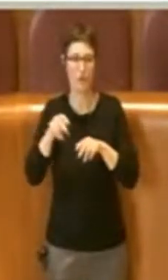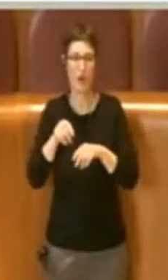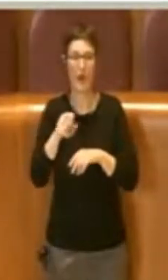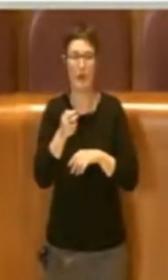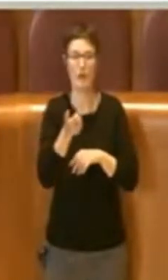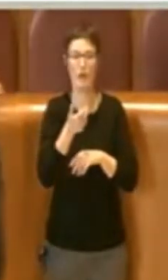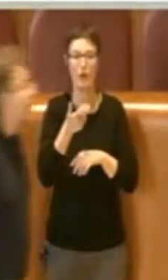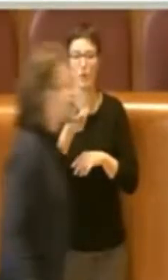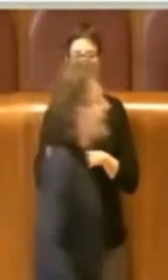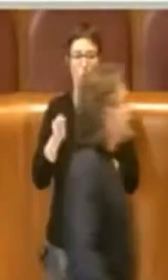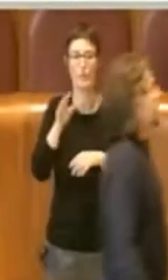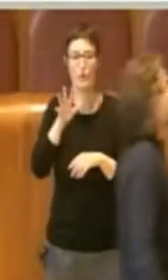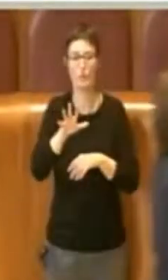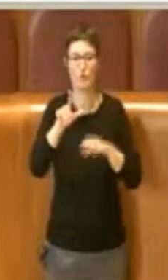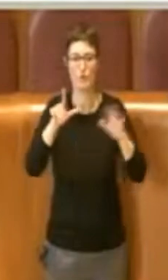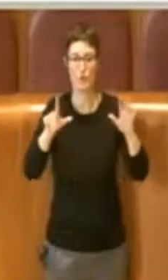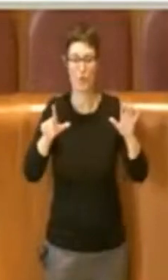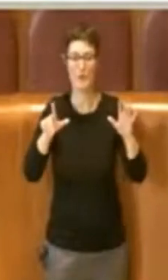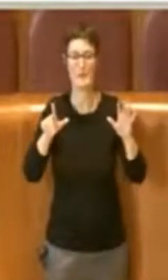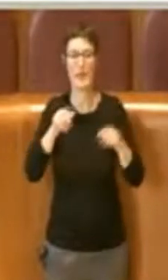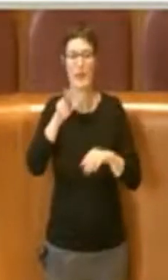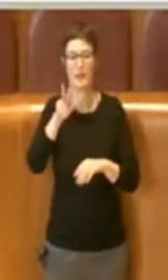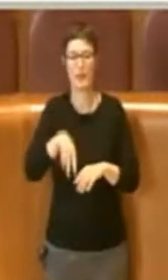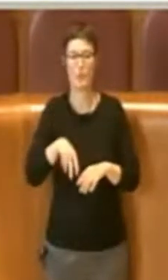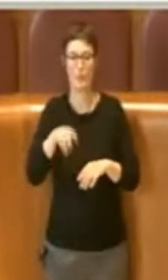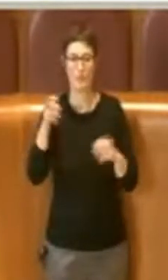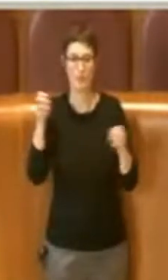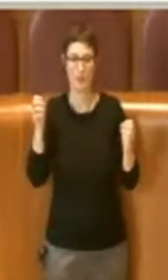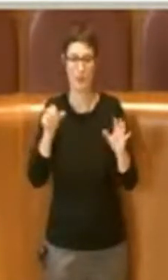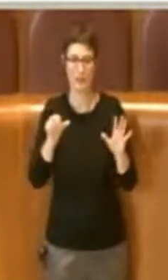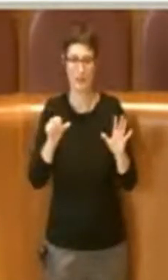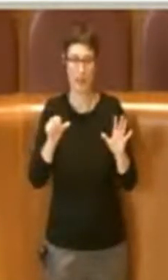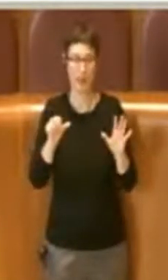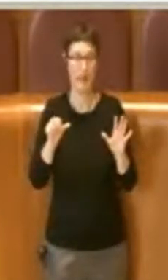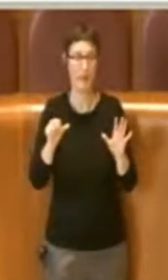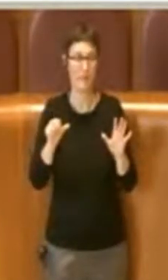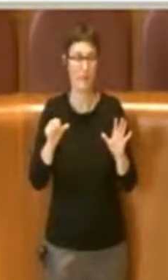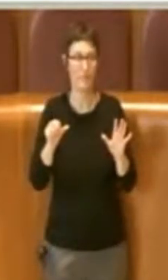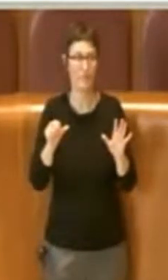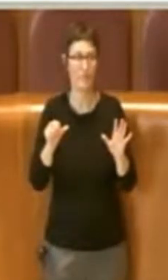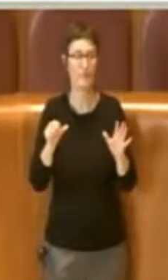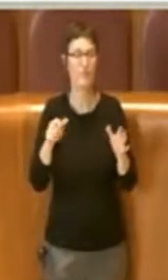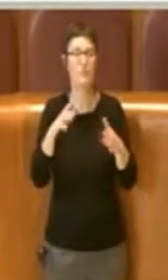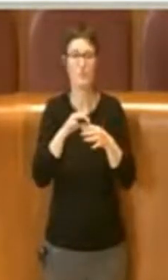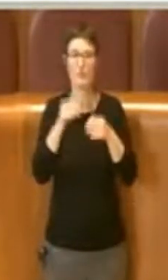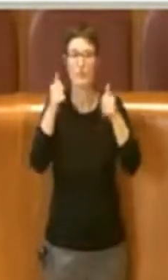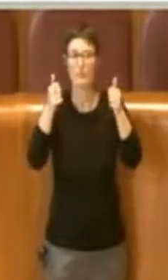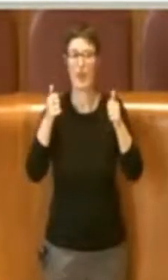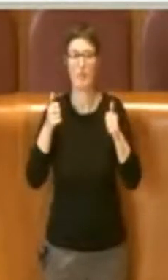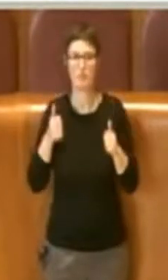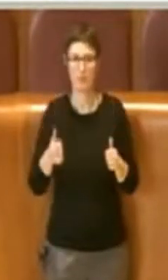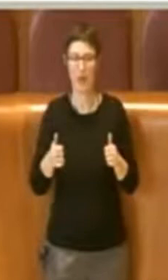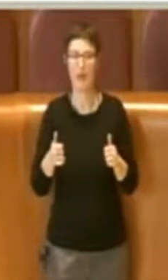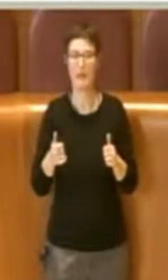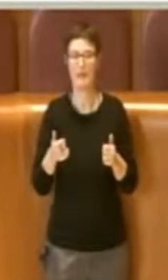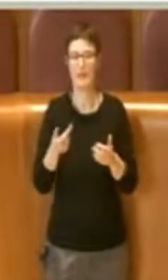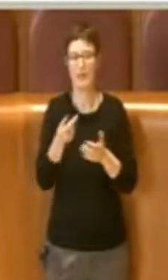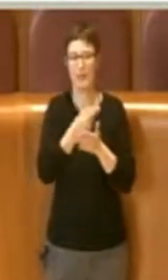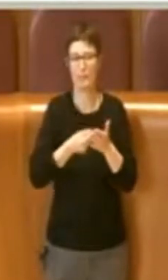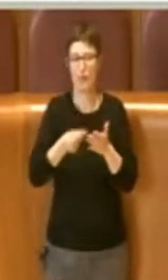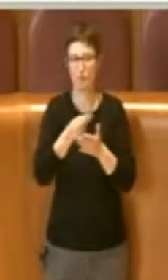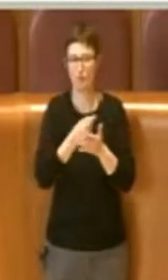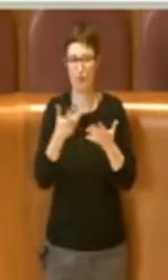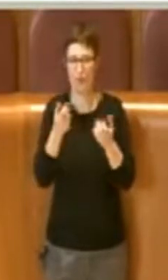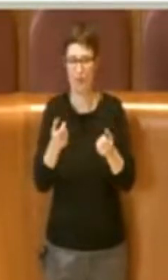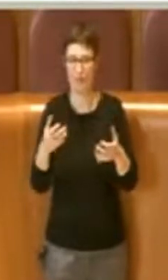procedurali di adozione di piani e progetti relativi ai subambiti attuativi, raccogliendo specifici contributi e ricorrendo eventualmente anche a strumenti